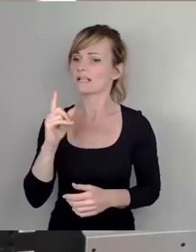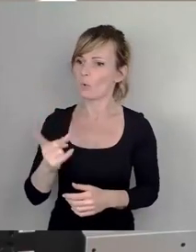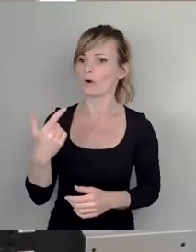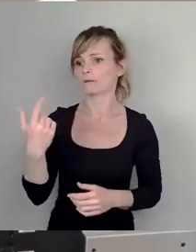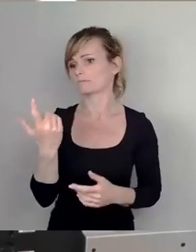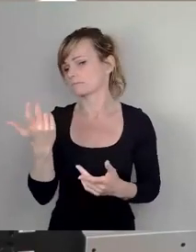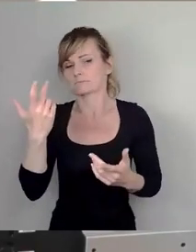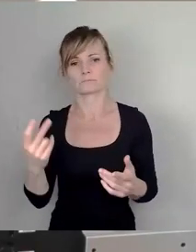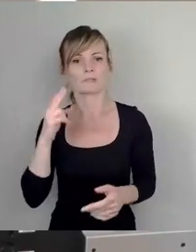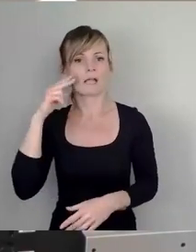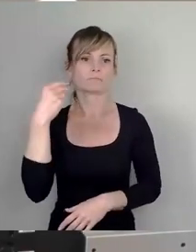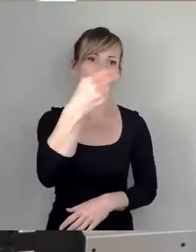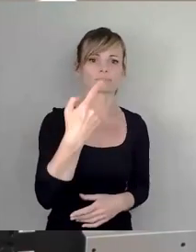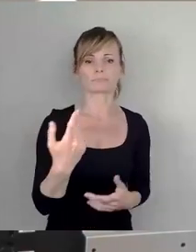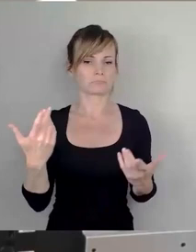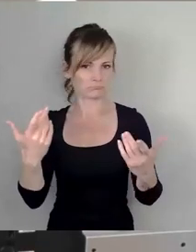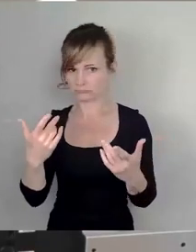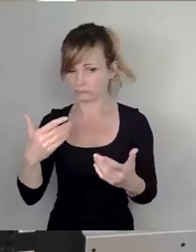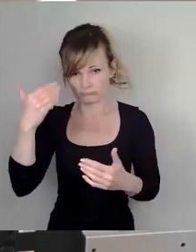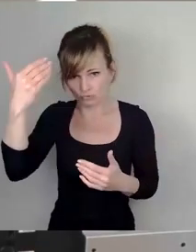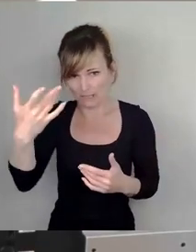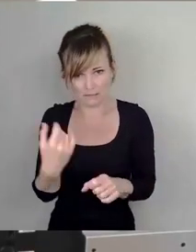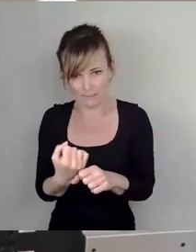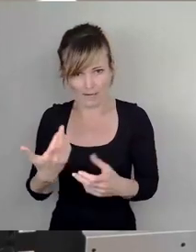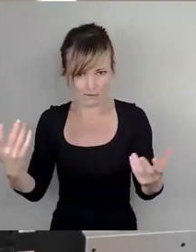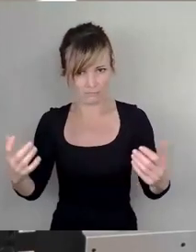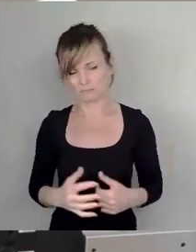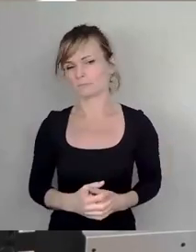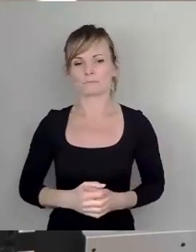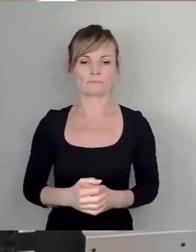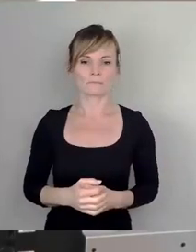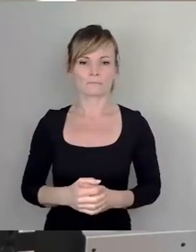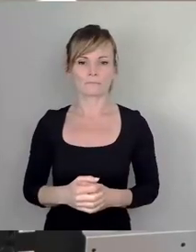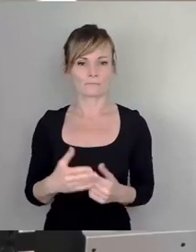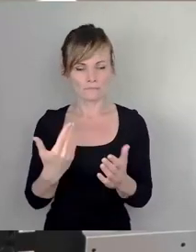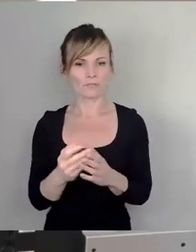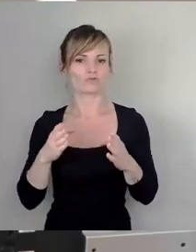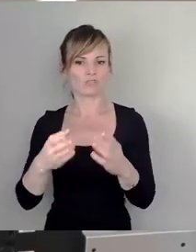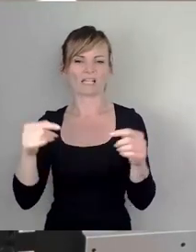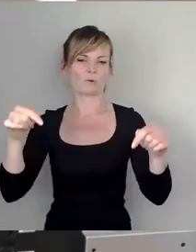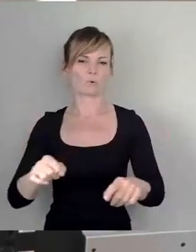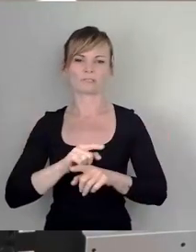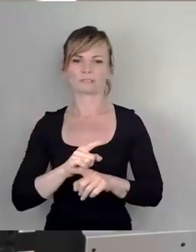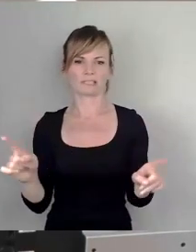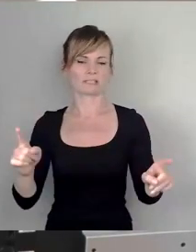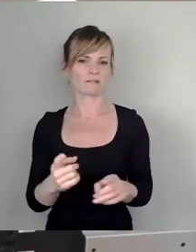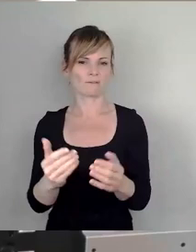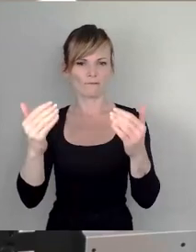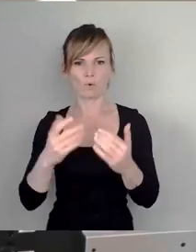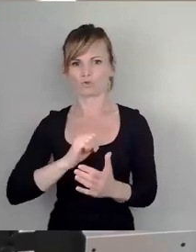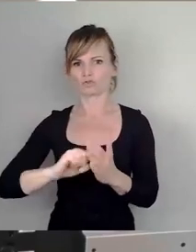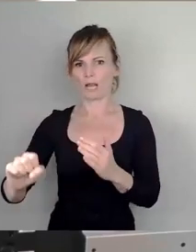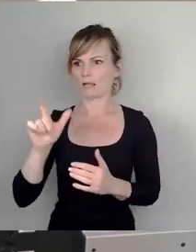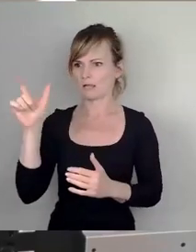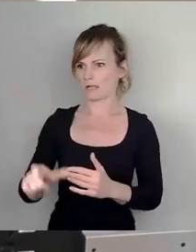Straßenbenennung ehren, dann sollten wir das vielleicht auch irgendwann tun. Und deswegen sollten wir diese Straße heute hier nicht voreilig nach ihr benennen.